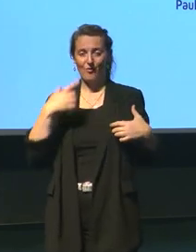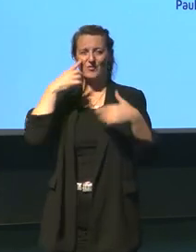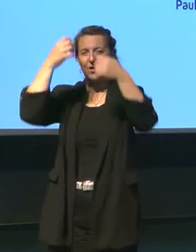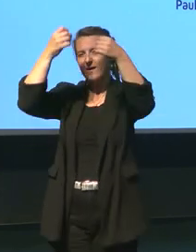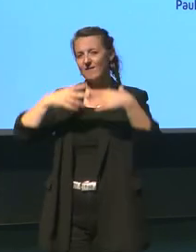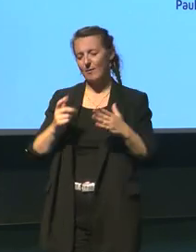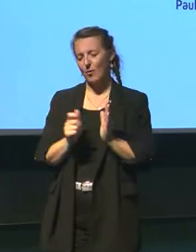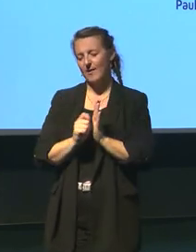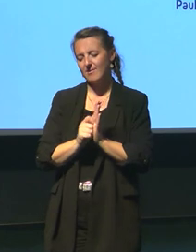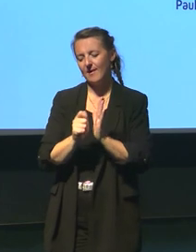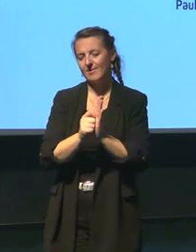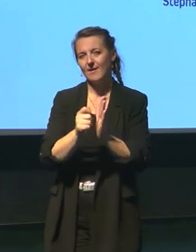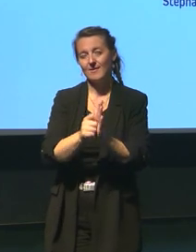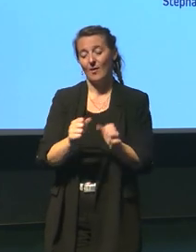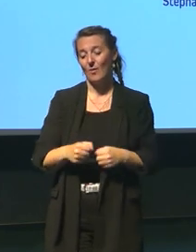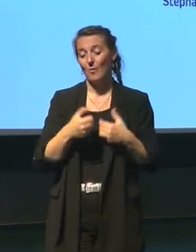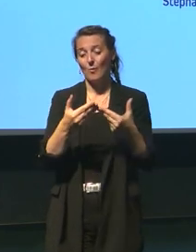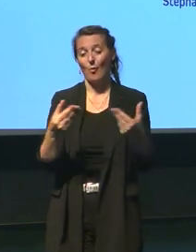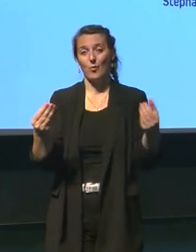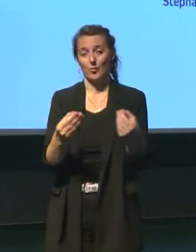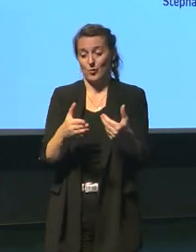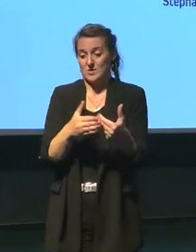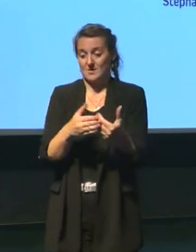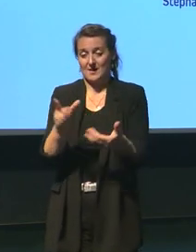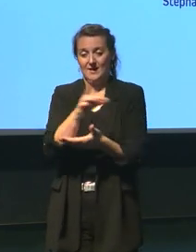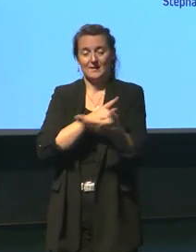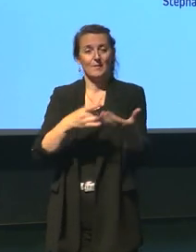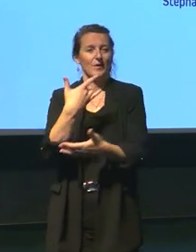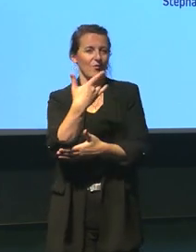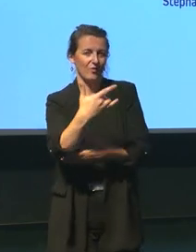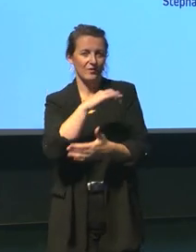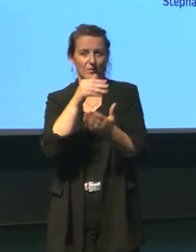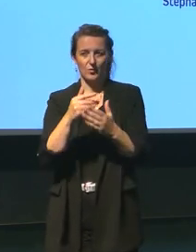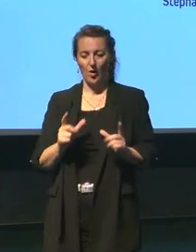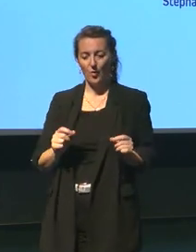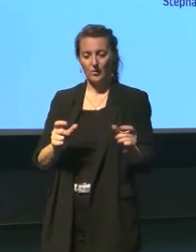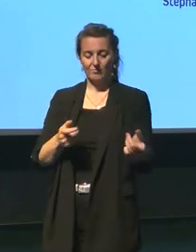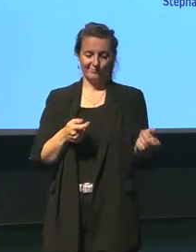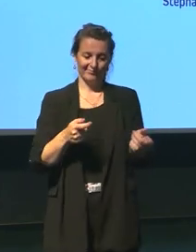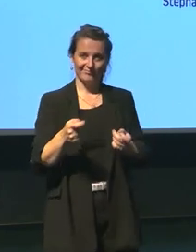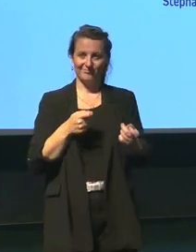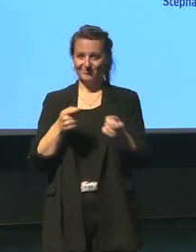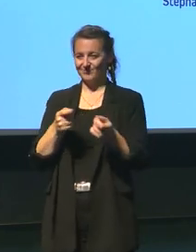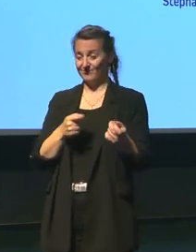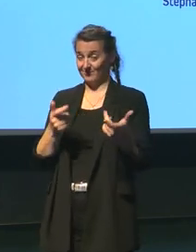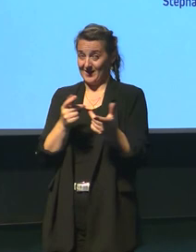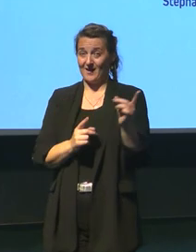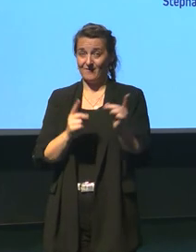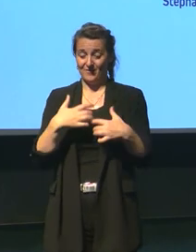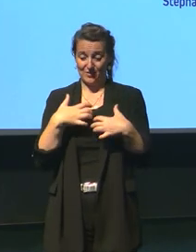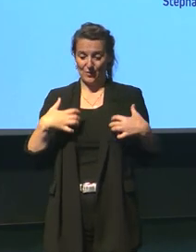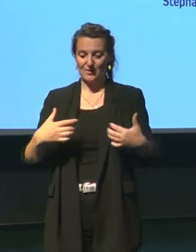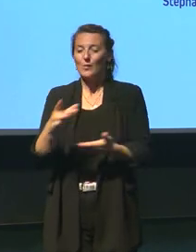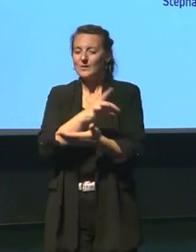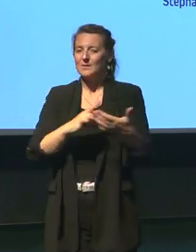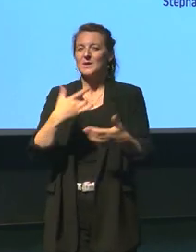déroulent donc à l'échelle locale à l'échelle du département donc Ossanopolis coordonne cette édition départementale et